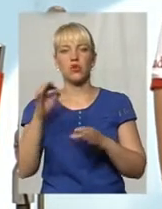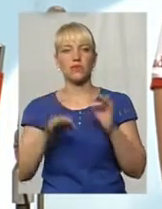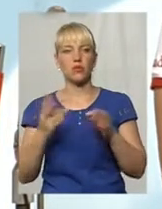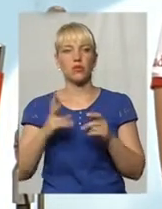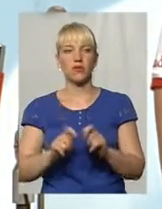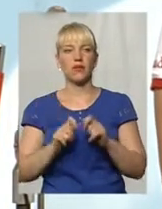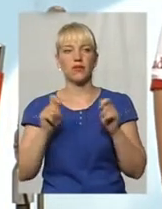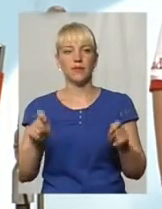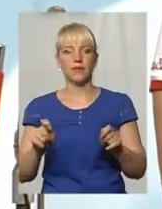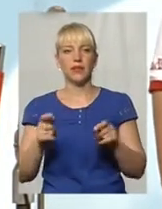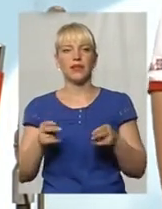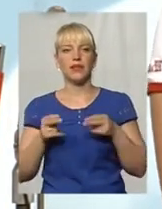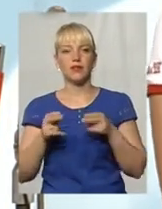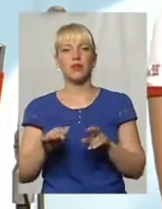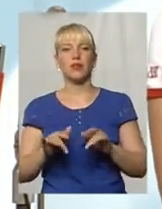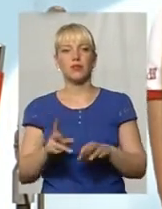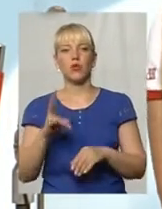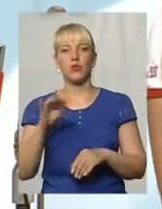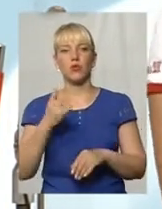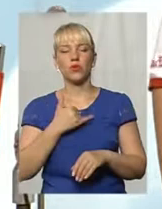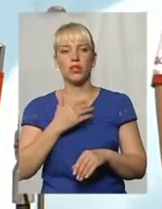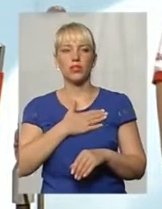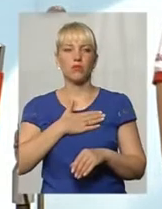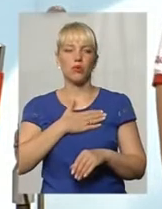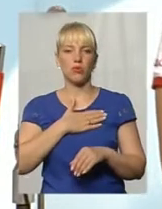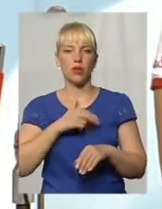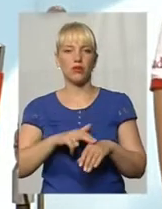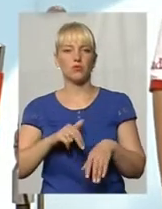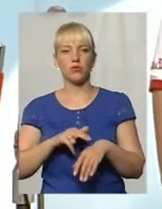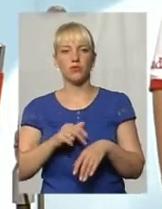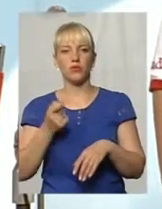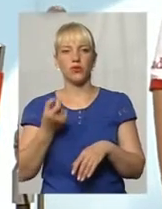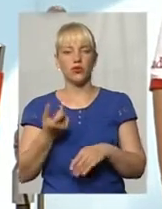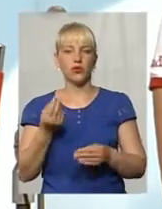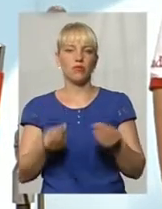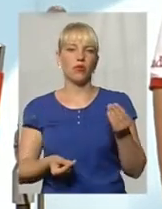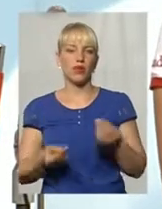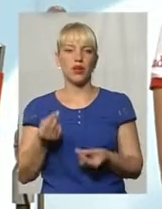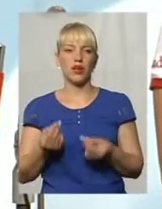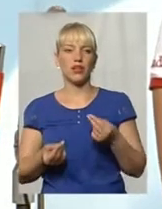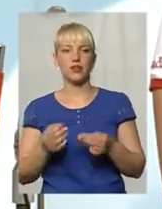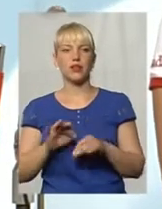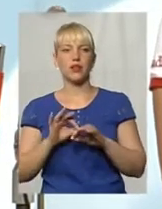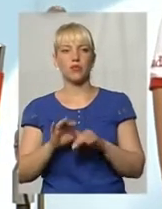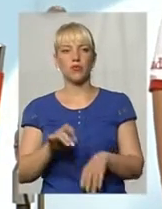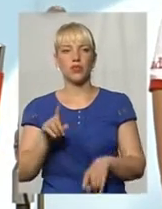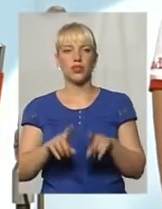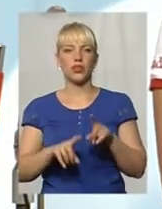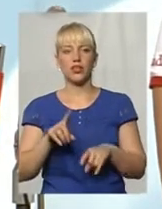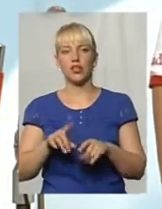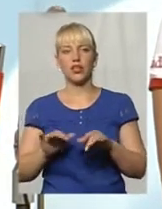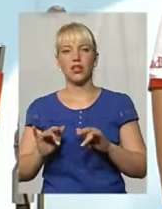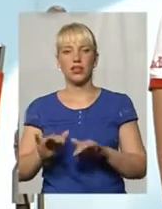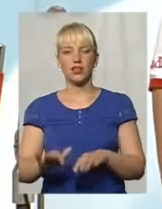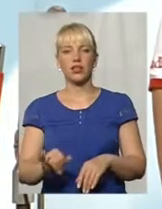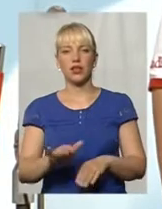відкрите кримінальне провадження, а не нас зараз полюбляють правоохоронні органи, дещо трішки погратися і провести там деякі ще дії